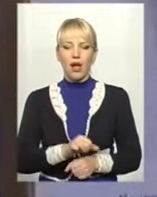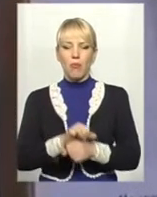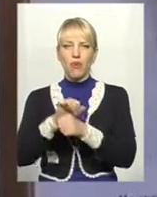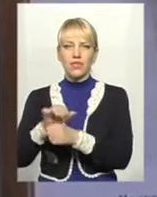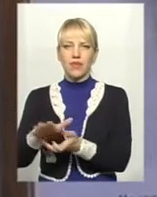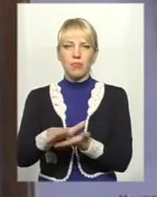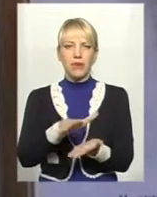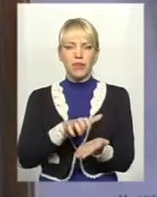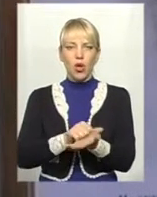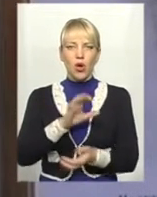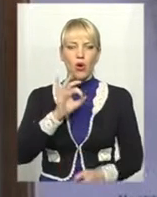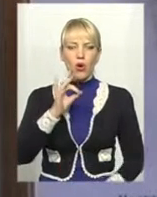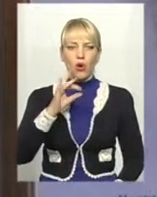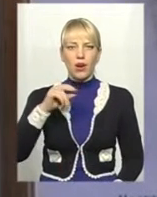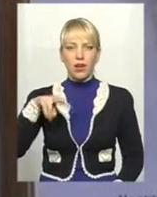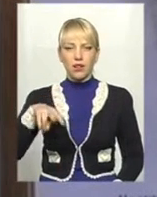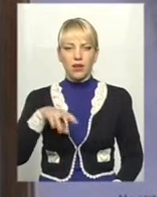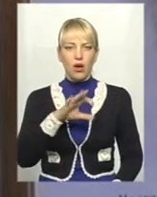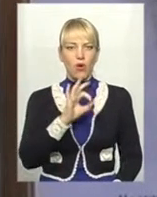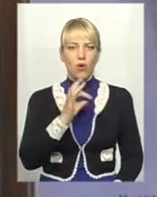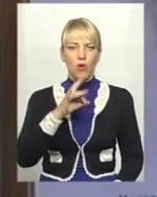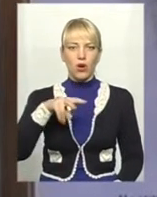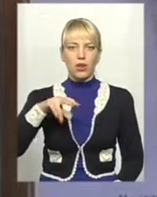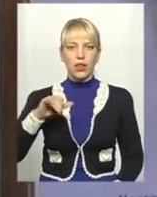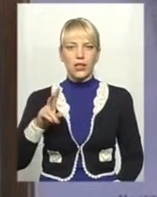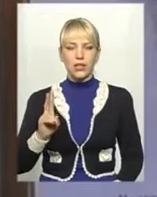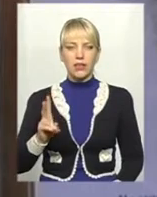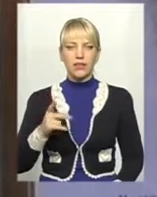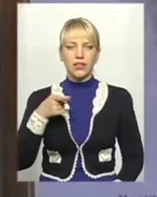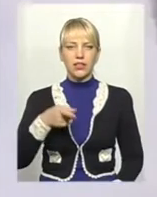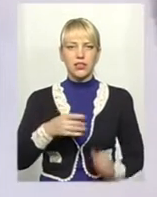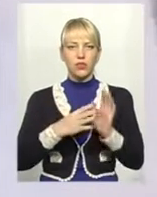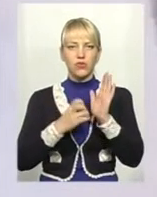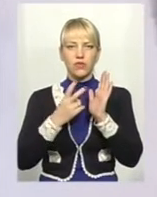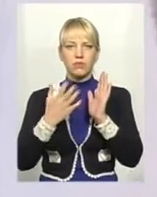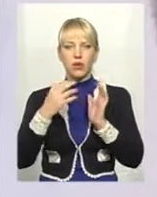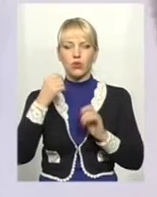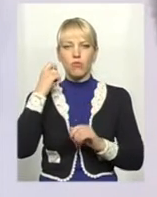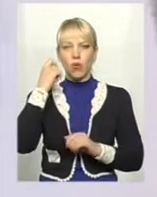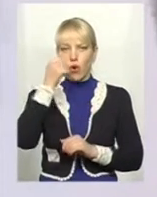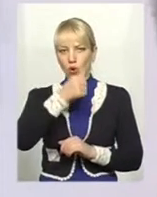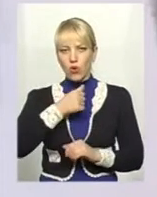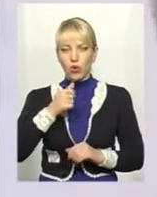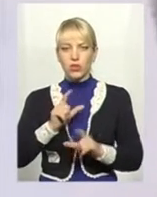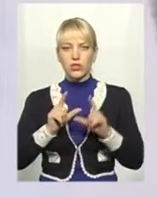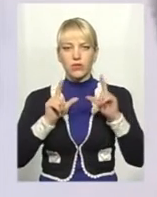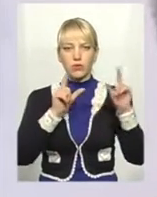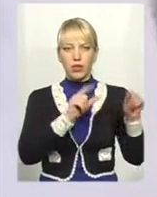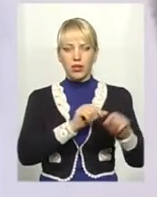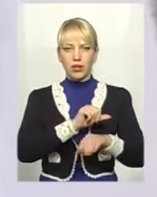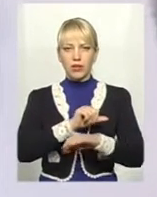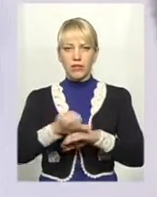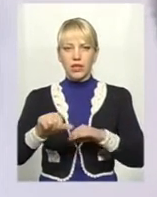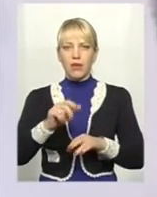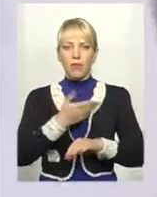Його, зокрема, називали Орел або Орлик. У 1925 році Яківгальчевський емігрував до Польщі, там змінив